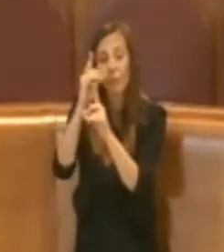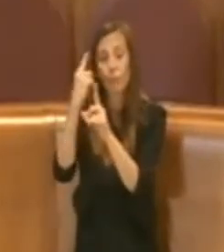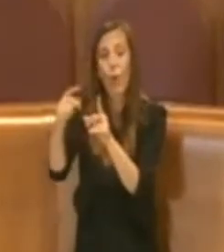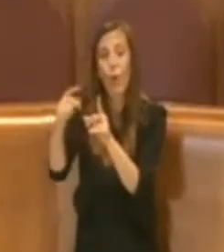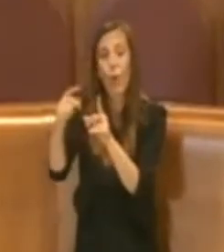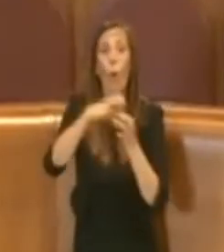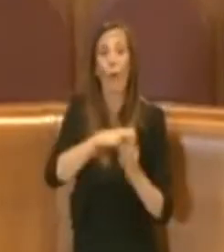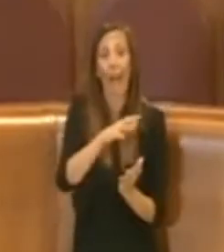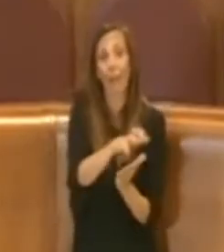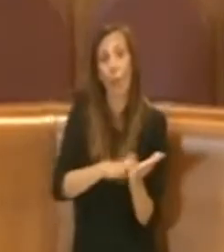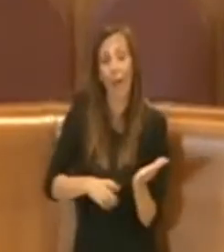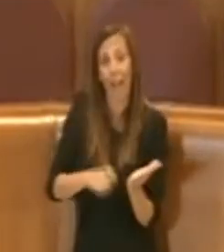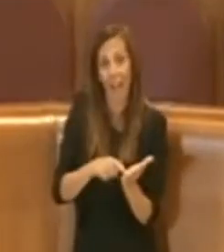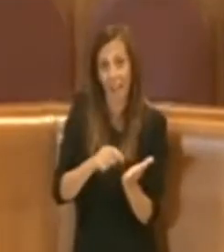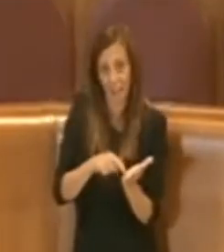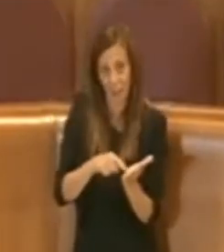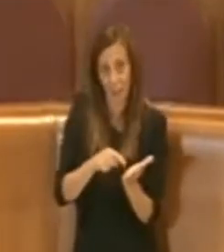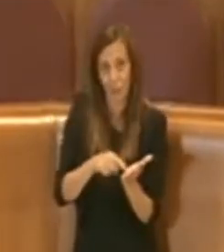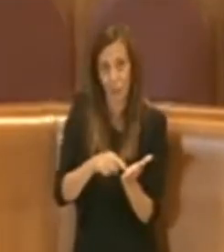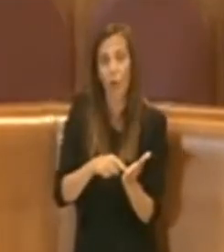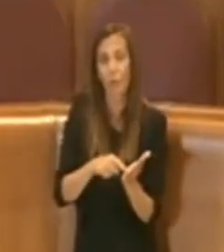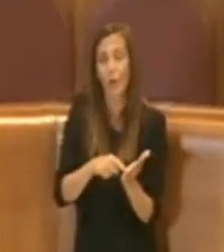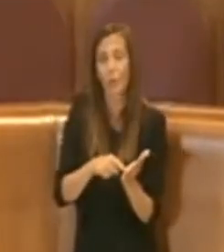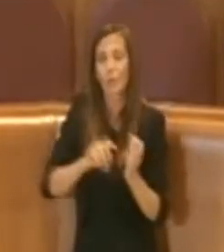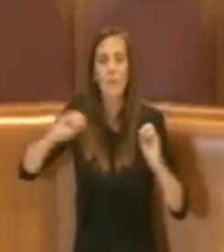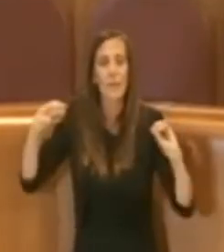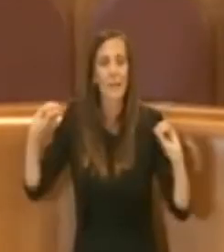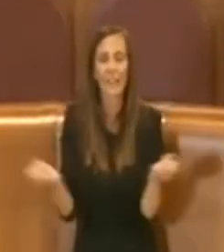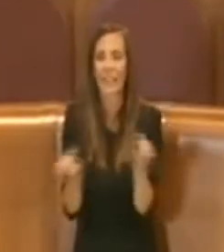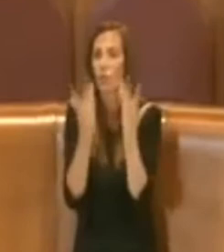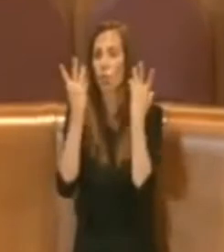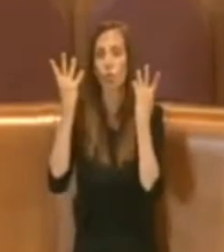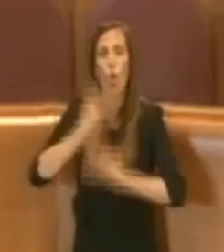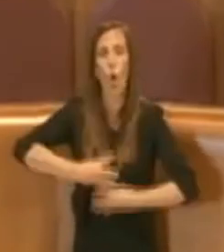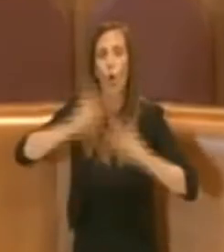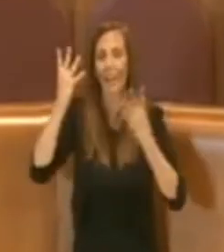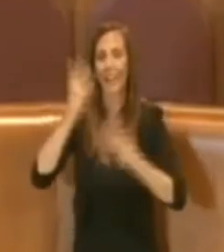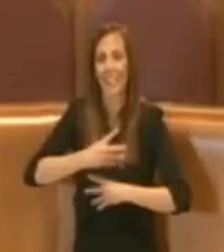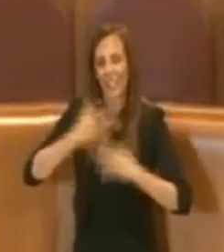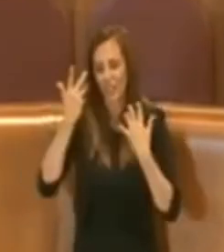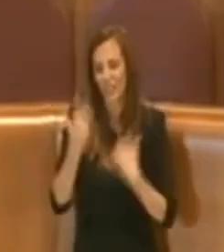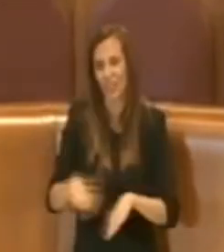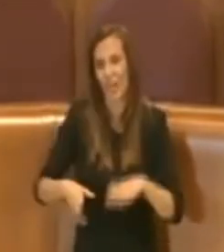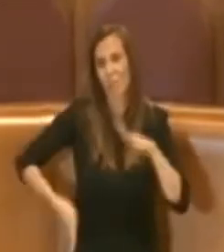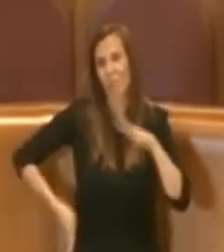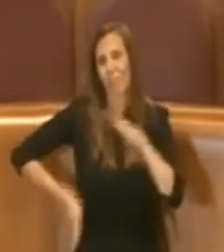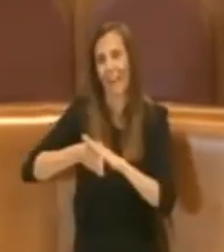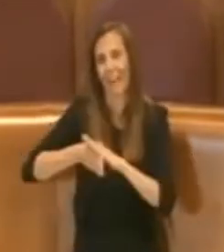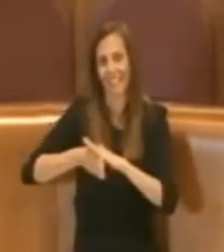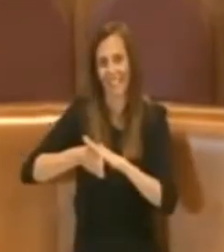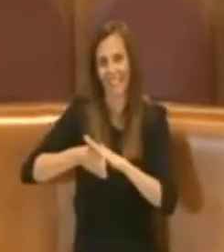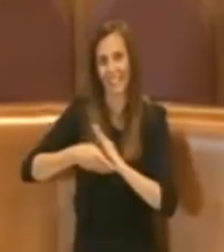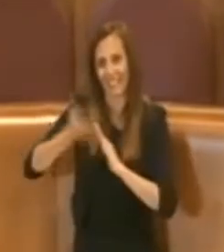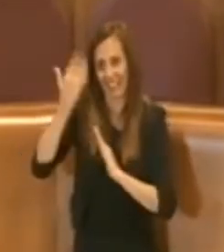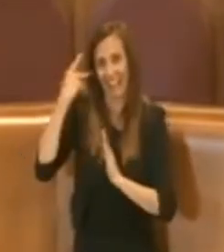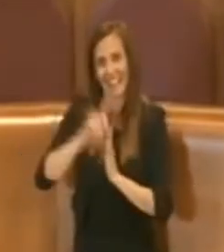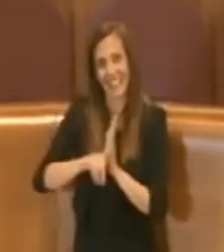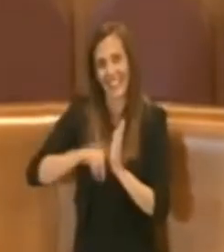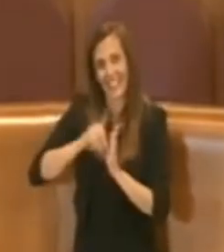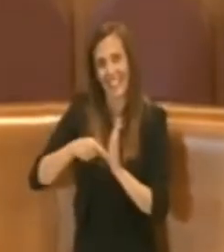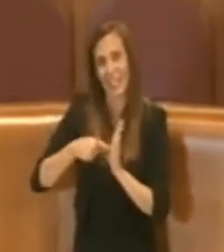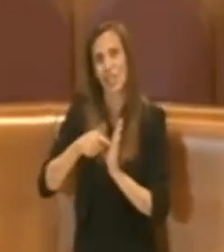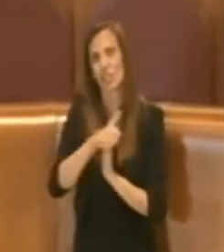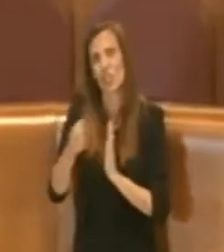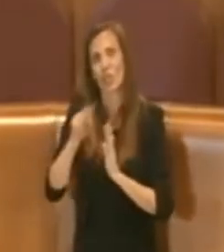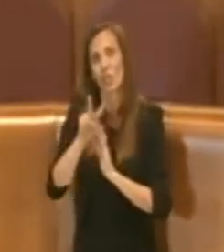eh fatto una vera e propria rivoluzione organizzativa che eh già era stata avviata con la delibera di giunta numero